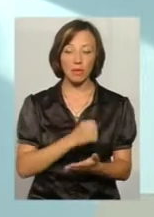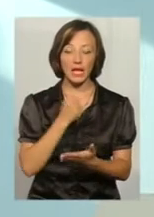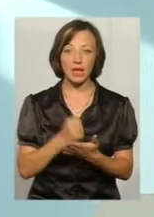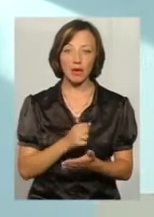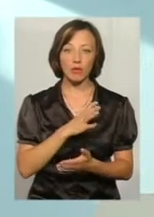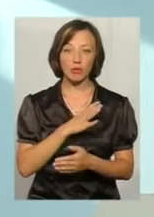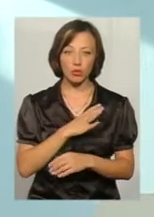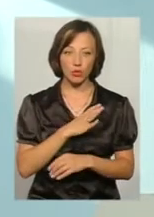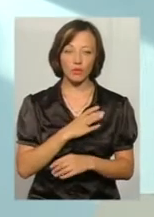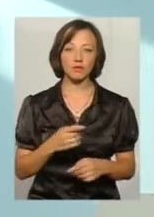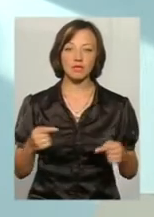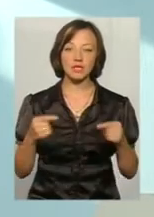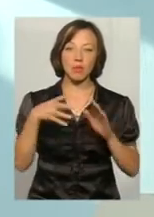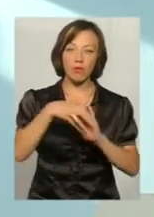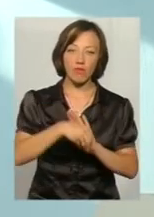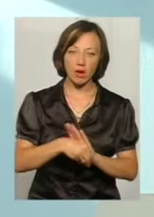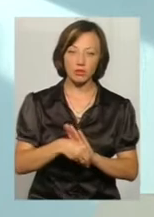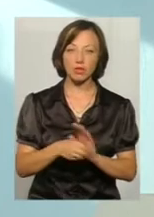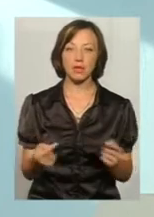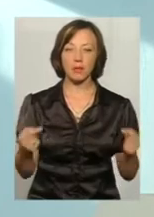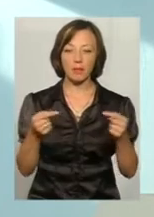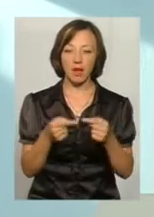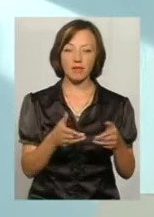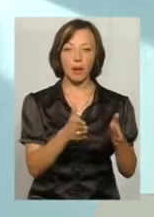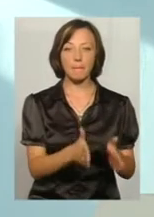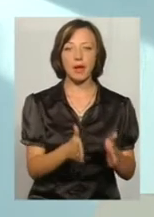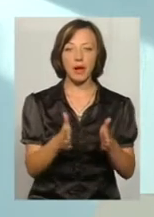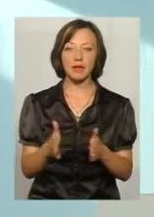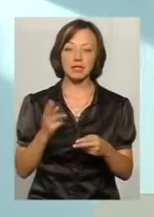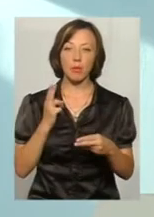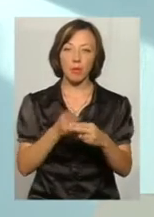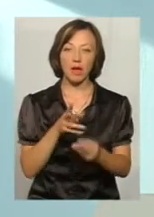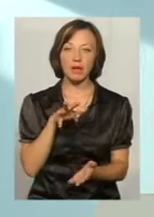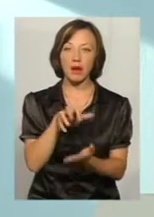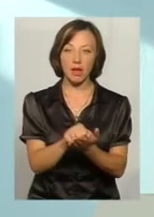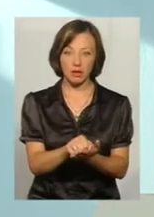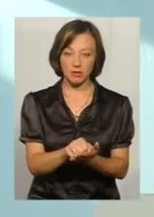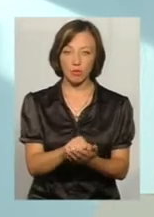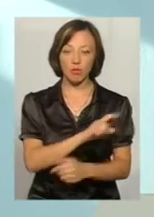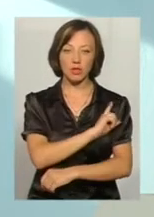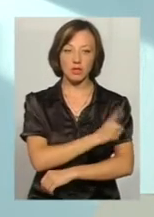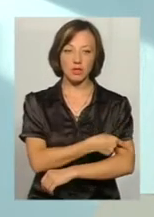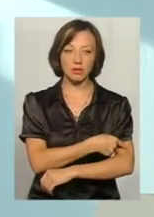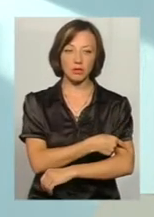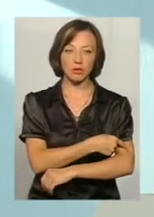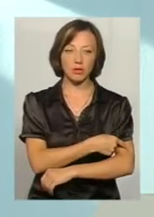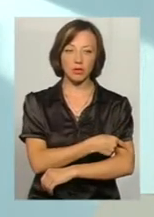встановлення чи запровадження певних механізмів запобігання рейдерству, посиленню,